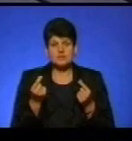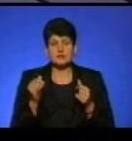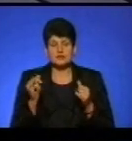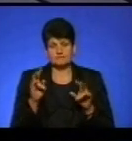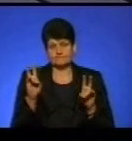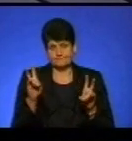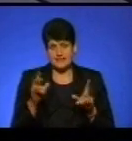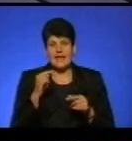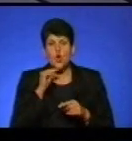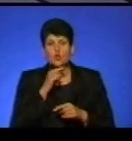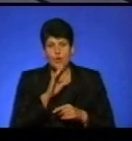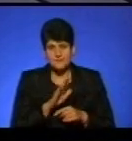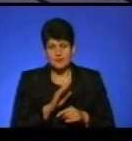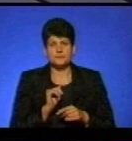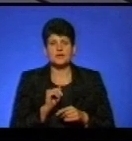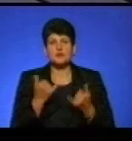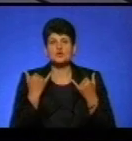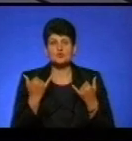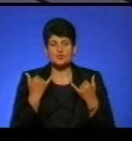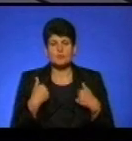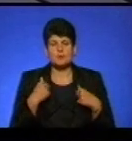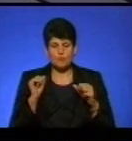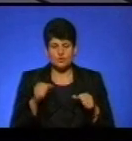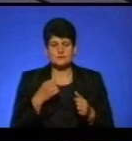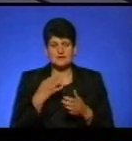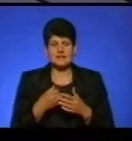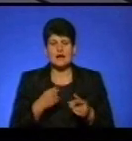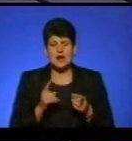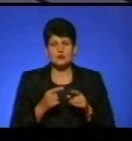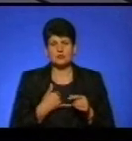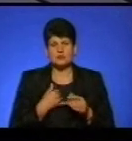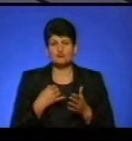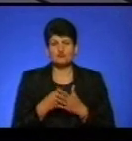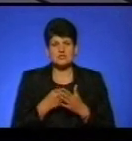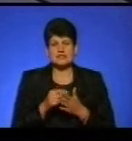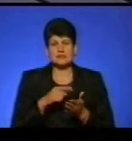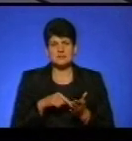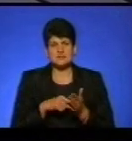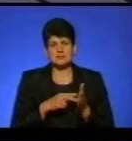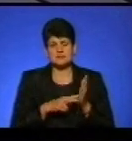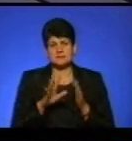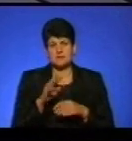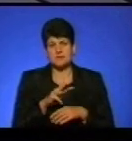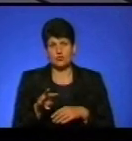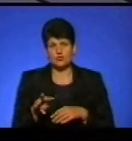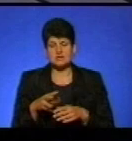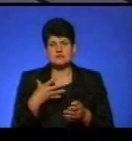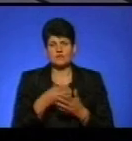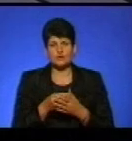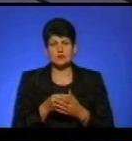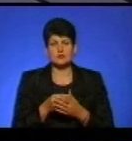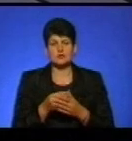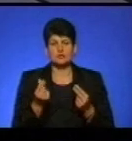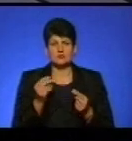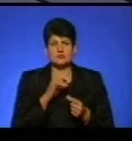кавичках, там, економії, так? Тобто сьогодні ми можемо сказати, що у нас реальний бюджет міста в районі 75 мільйонів. Власних надходжень в районі